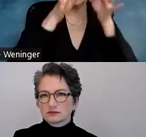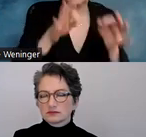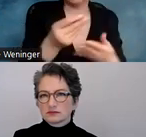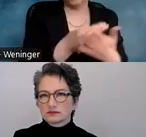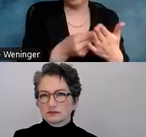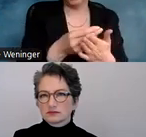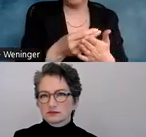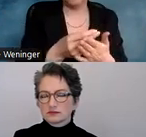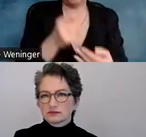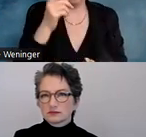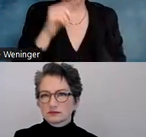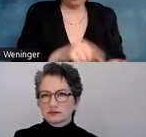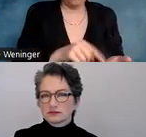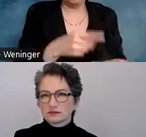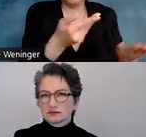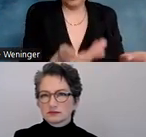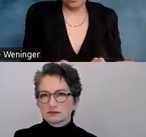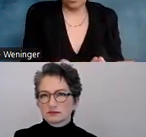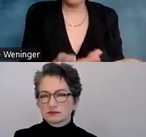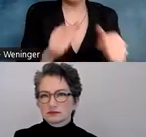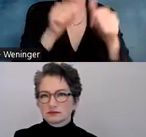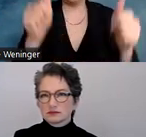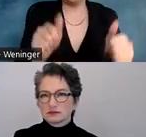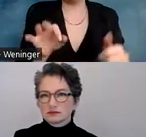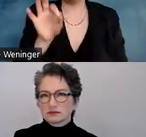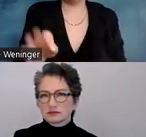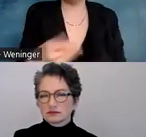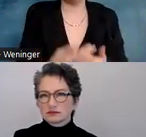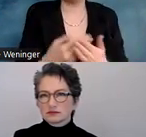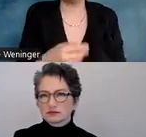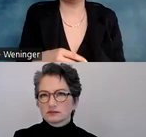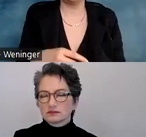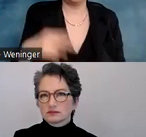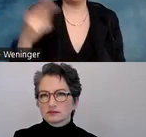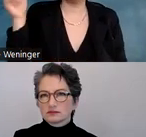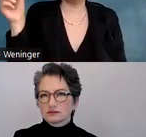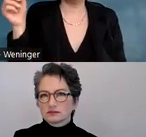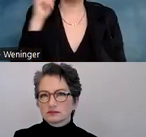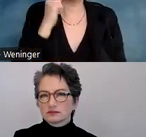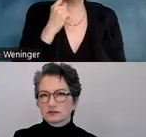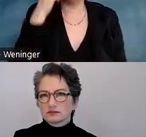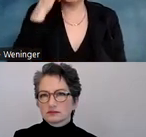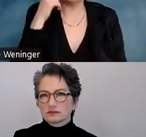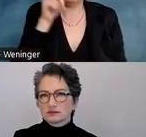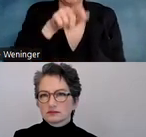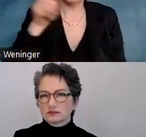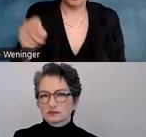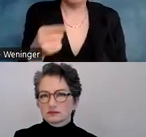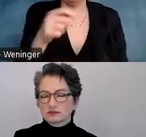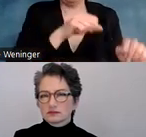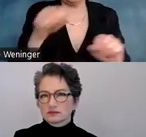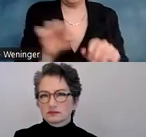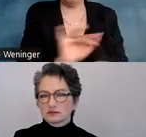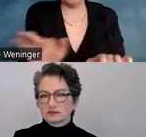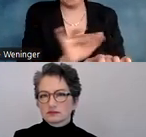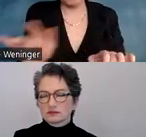dann habe ich auch ein Format, das zum Beispiel für taubblinde Menschen geeignet ist, über die Preilzeile dann auch den Inhalt eines